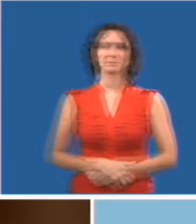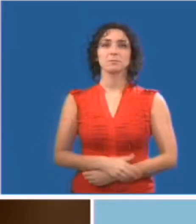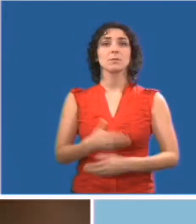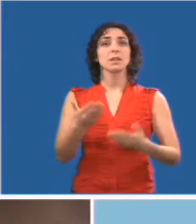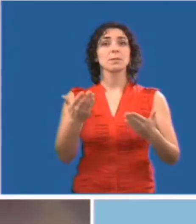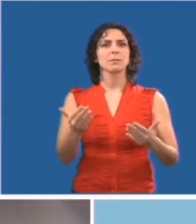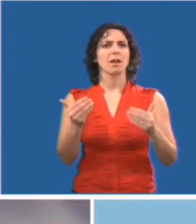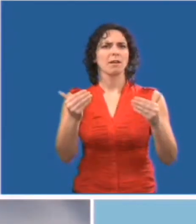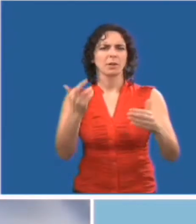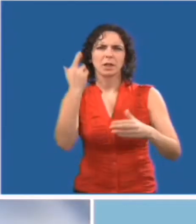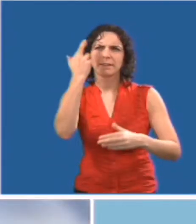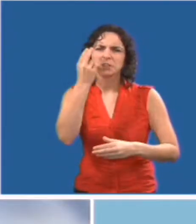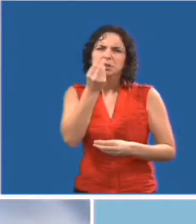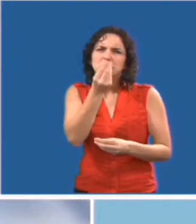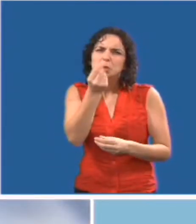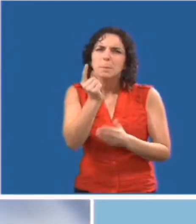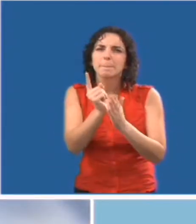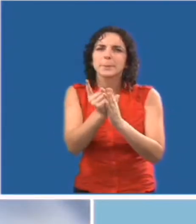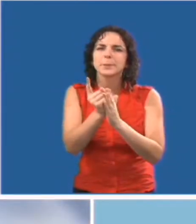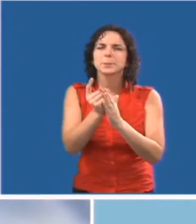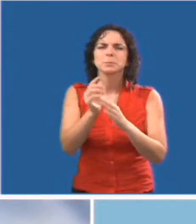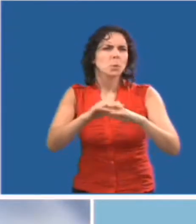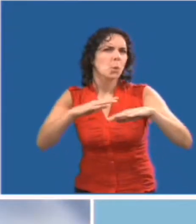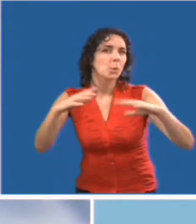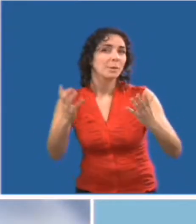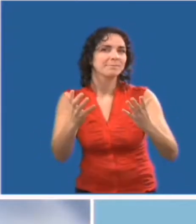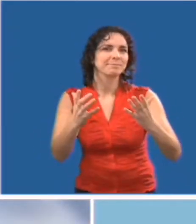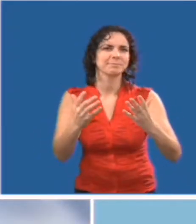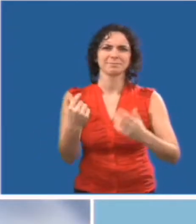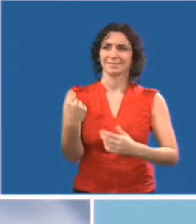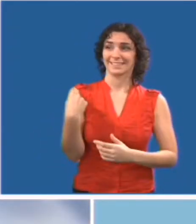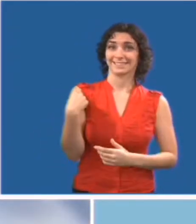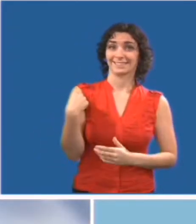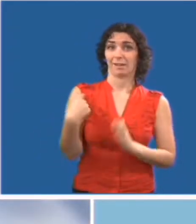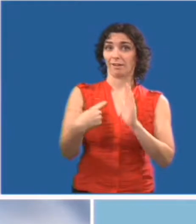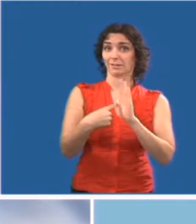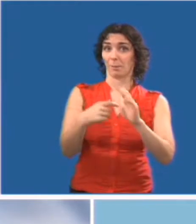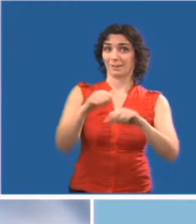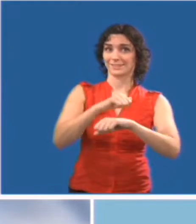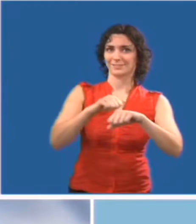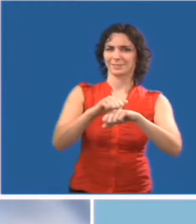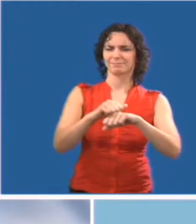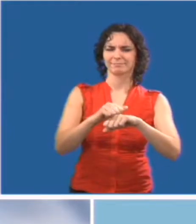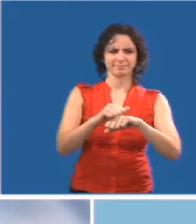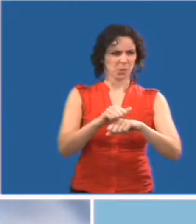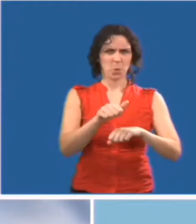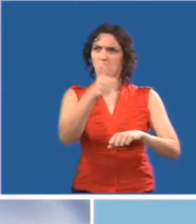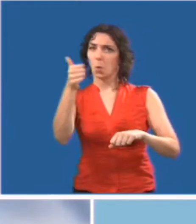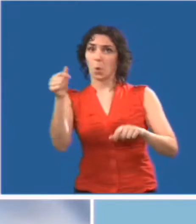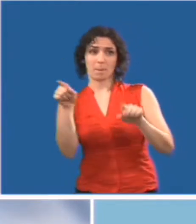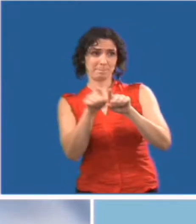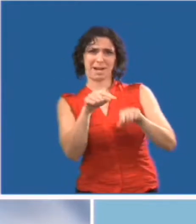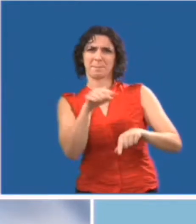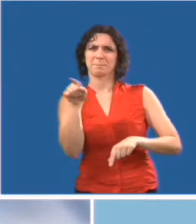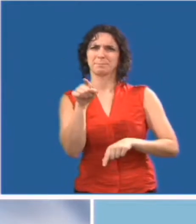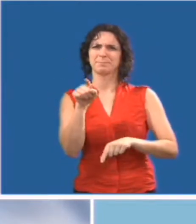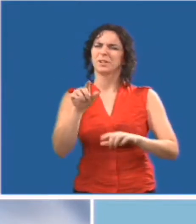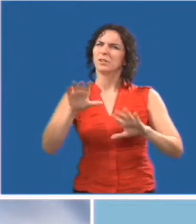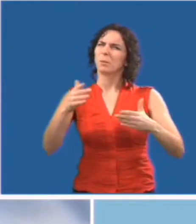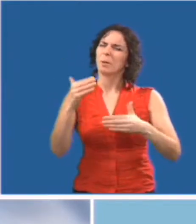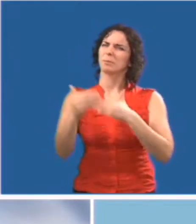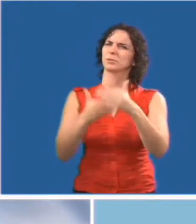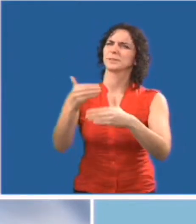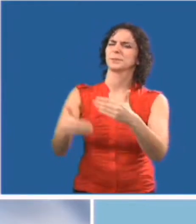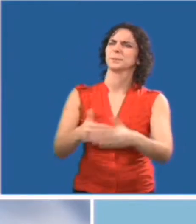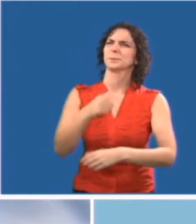Prenez quelques minutes pour réfléchir à une autre activité à laquelle le grand public peut participer et